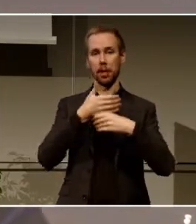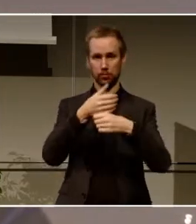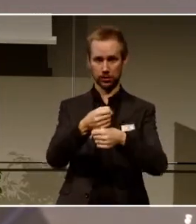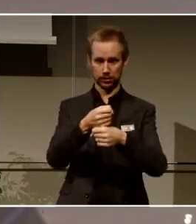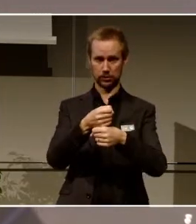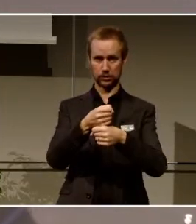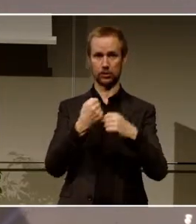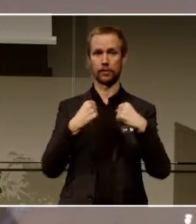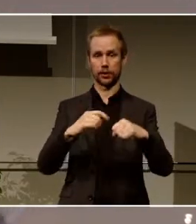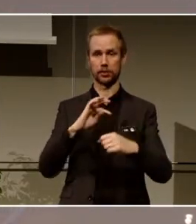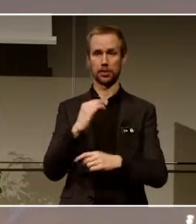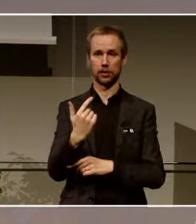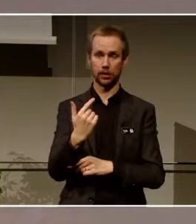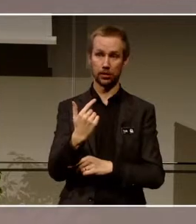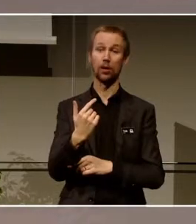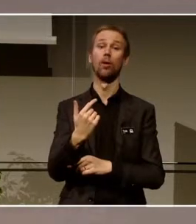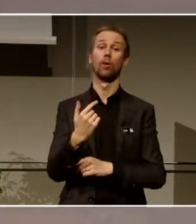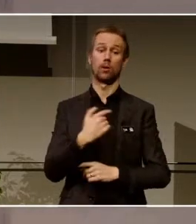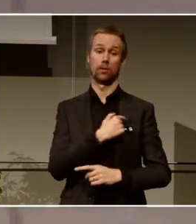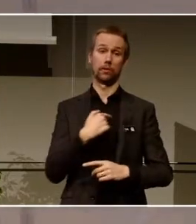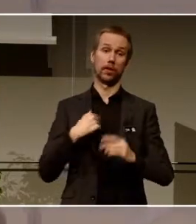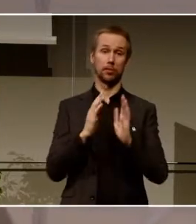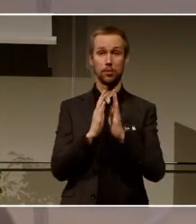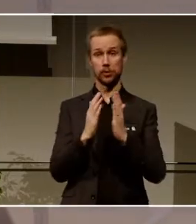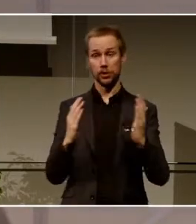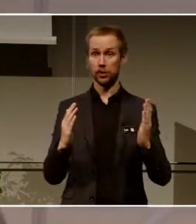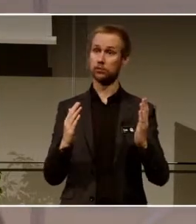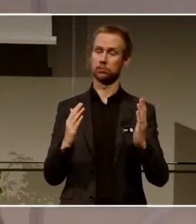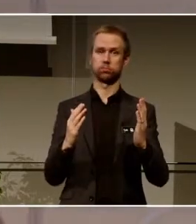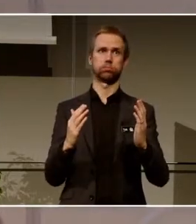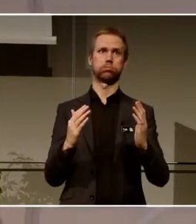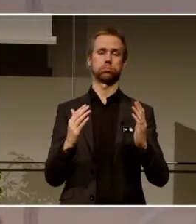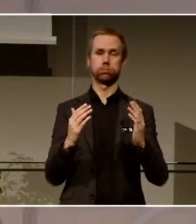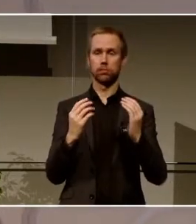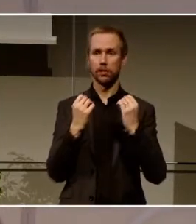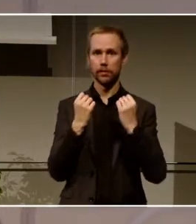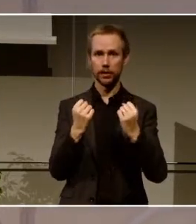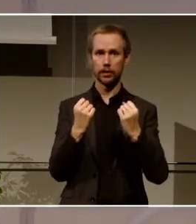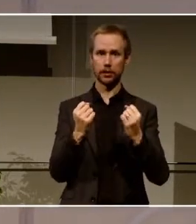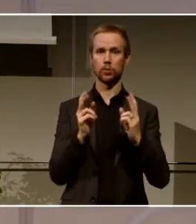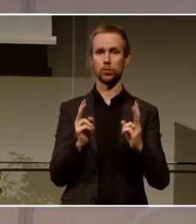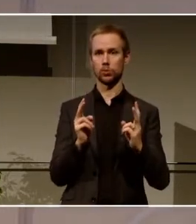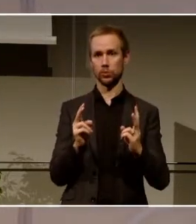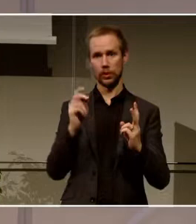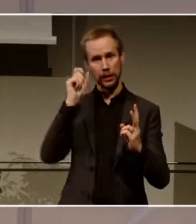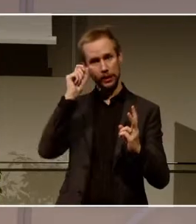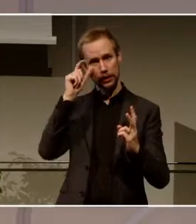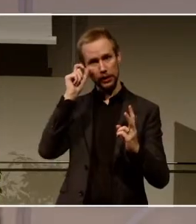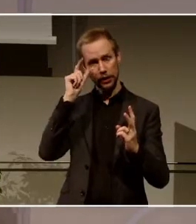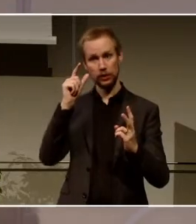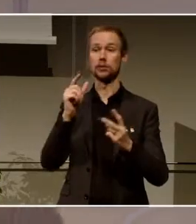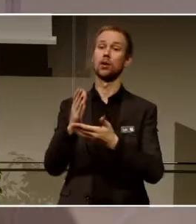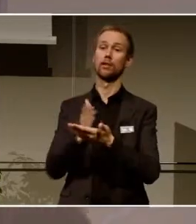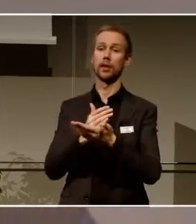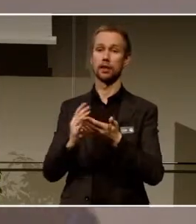Och för oss betyder det mycket som bibliotek. Att vi har med oss digitaliseringsavdelningen. In i det här projektet. Och det är